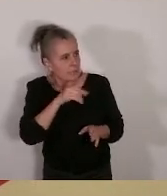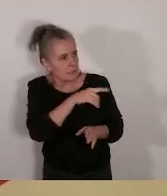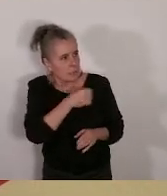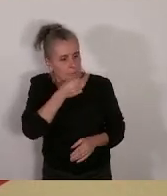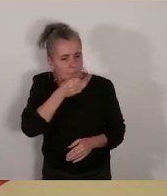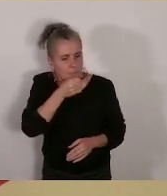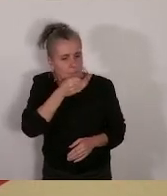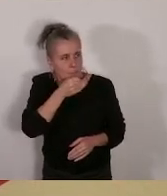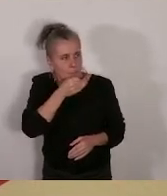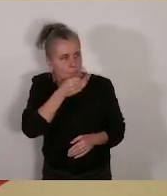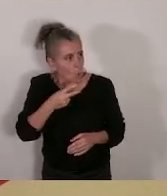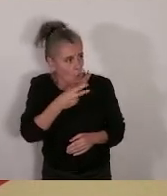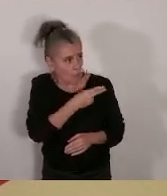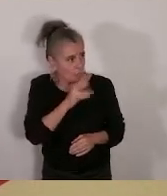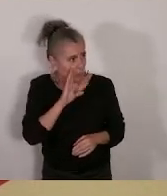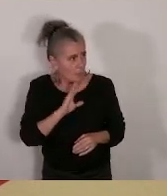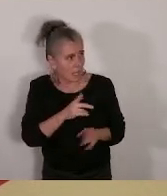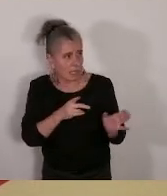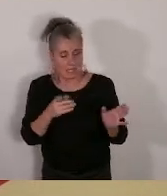rien entendu.